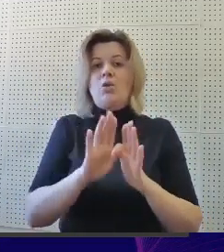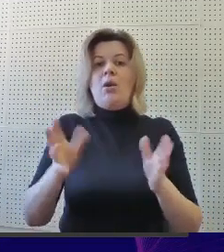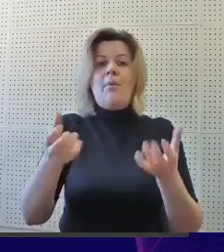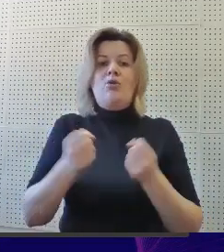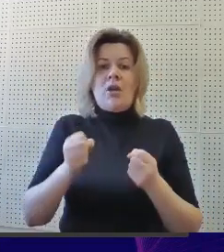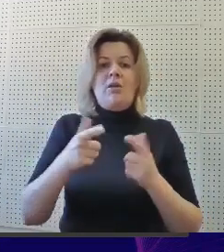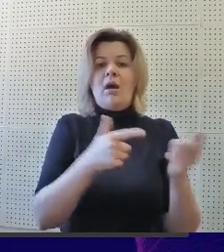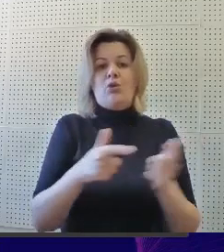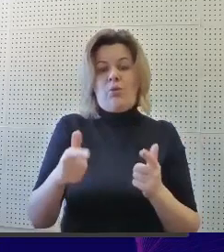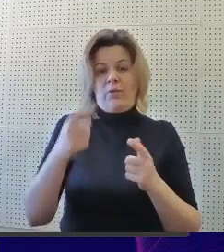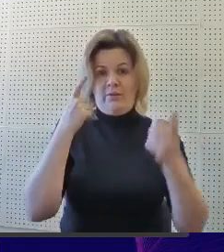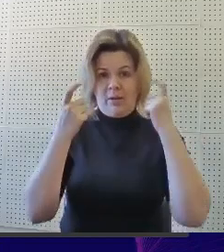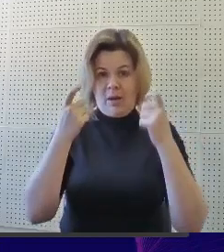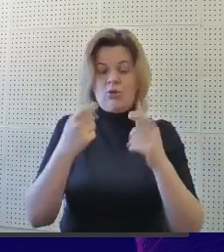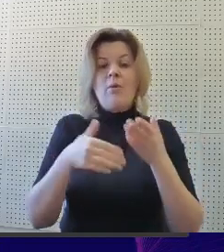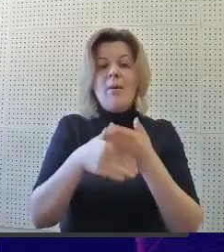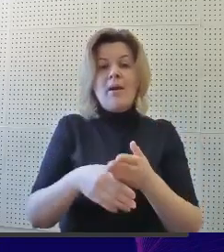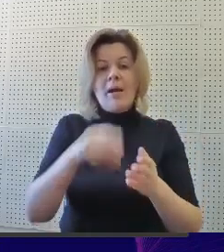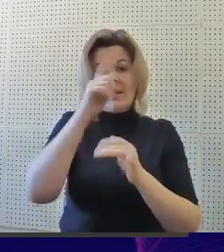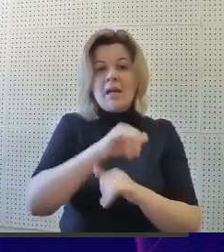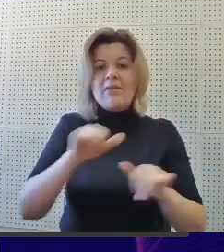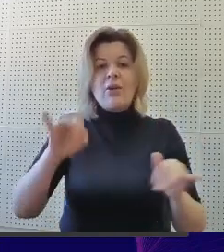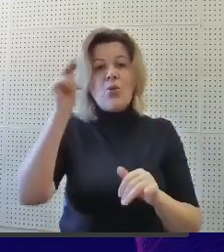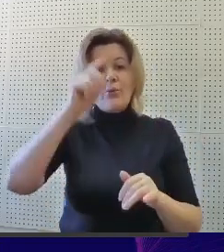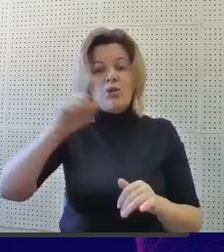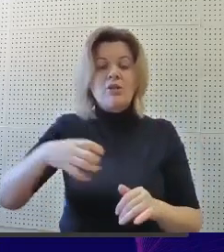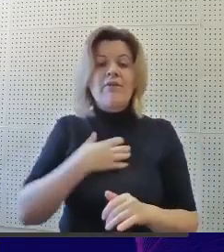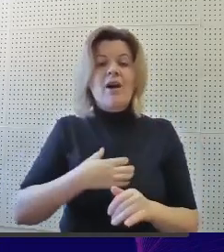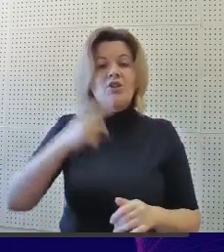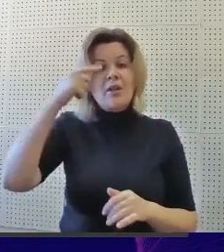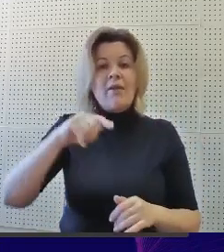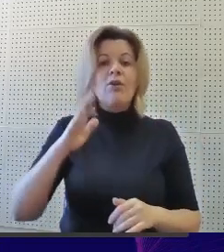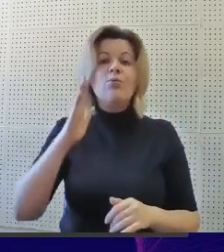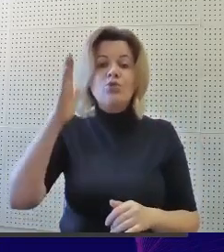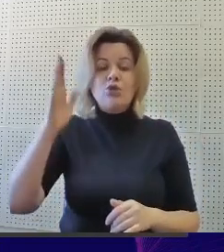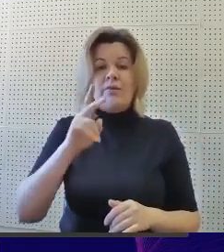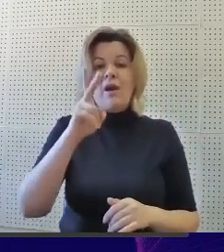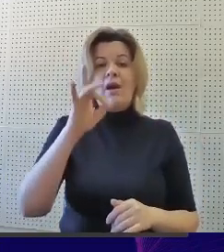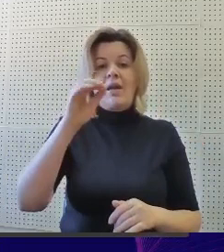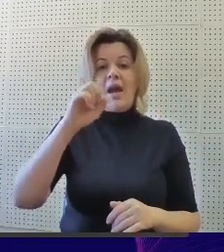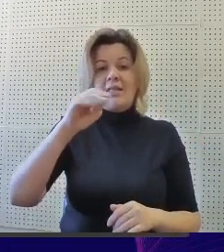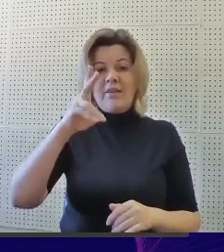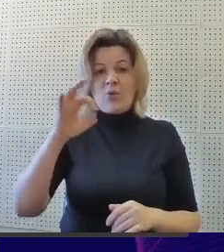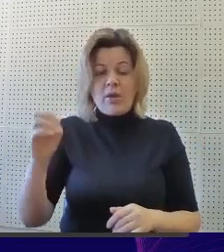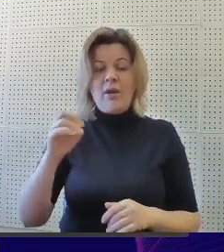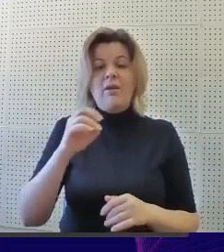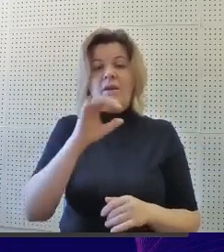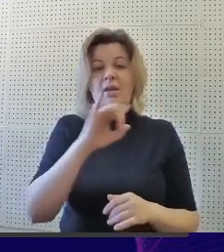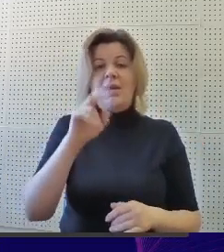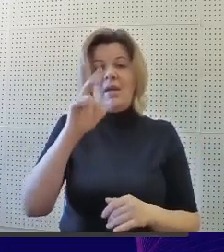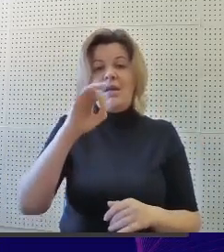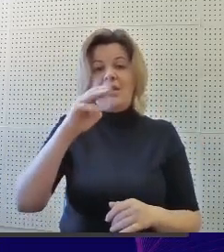информацию, развивать у обучающихся важные навыки будущего, креативное мышление, критическое